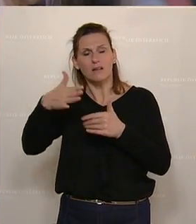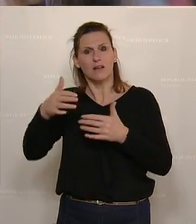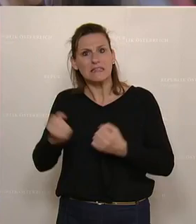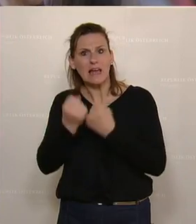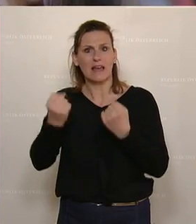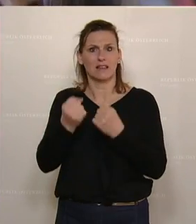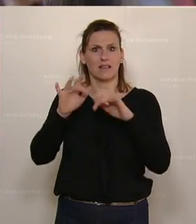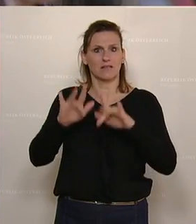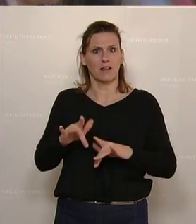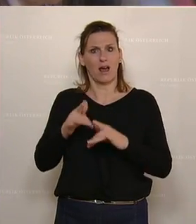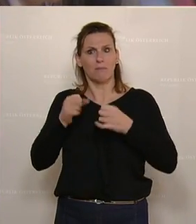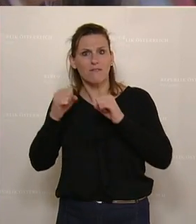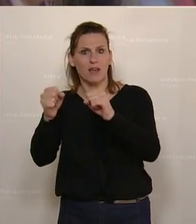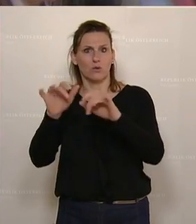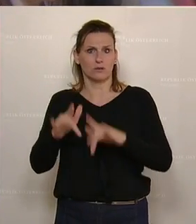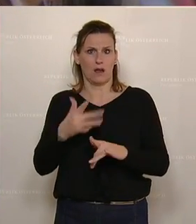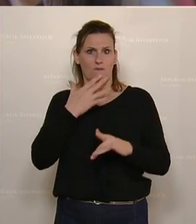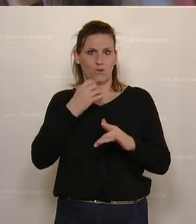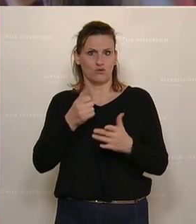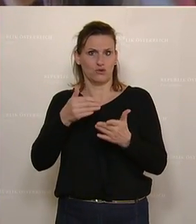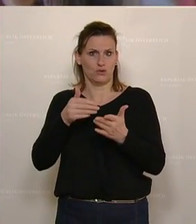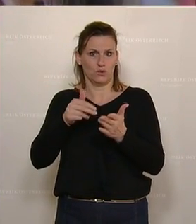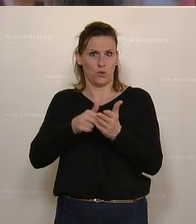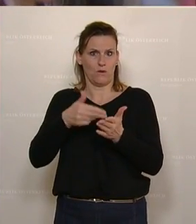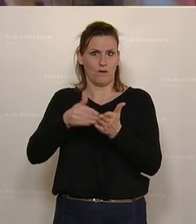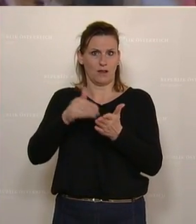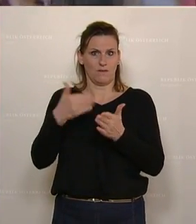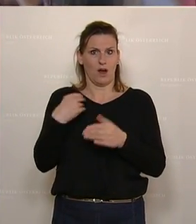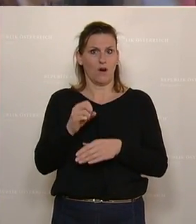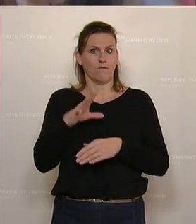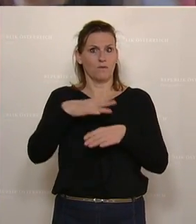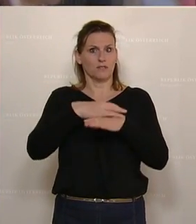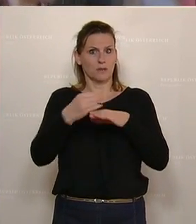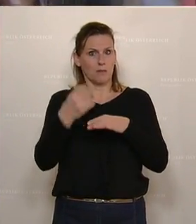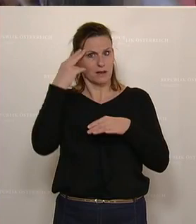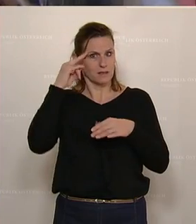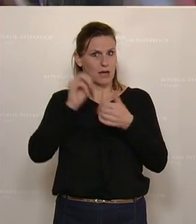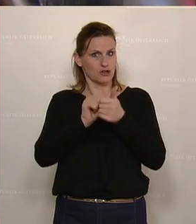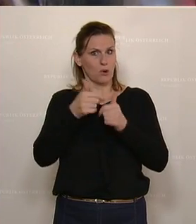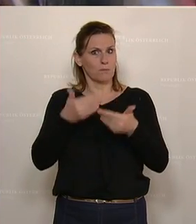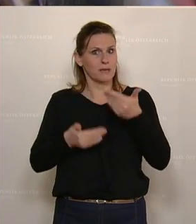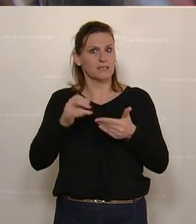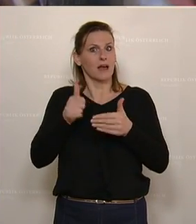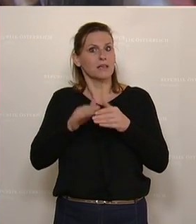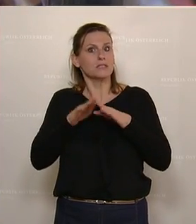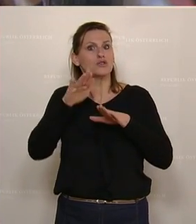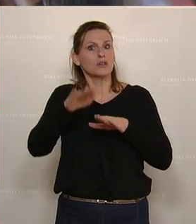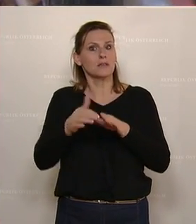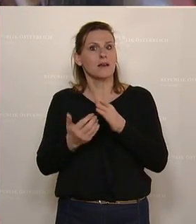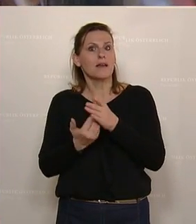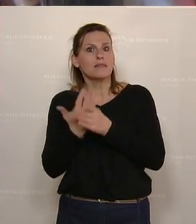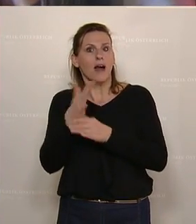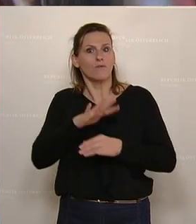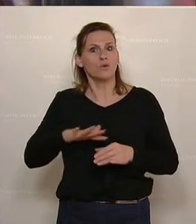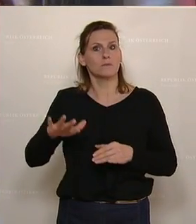vielseitiger Bewegung. Am 15. März haben wir etwas geschafft, Herr Sportminister, nämlich ein erster Schritt, das im Nachwuchsbereich